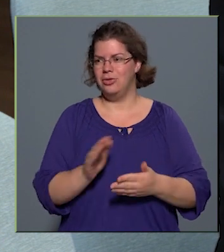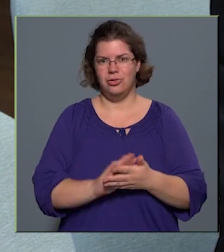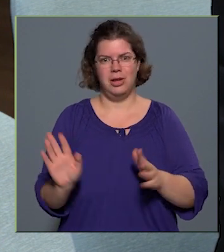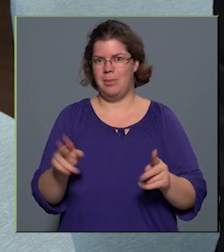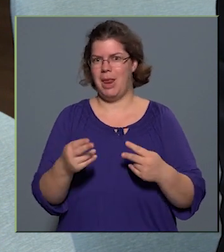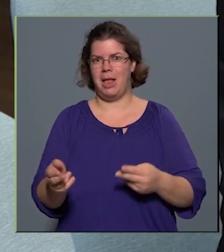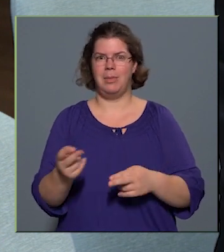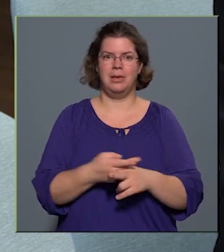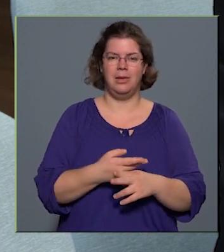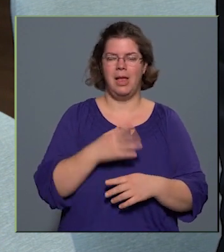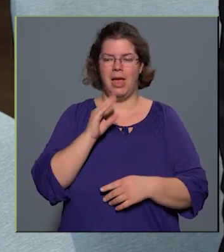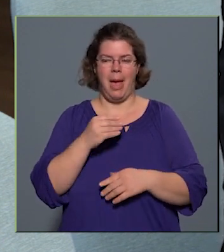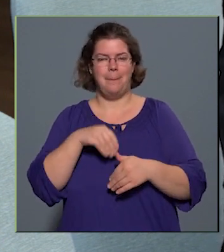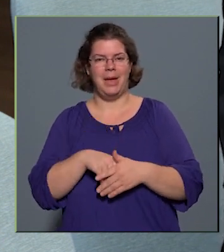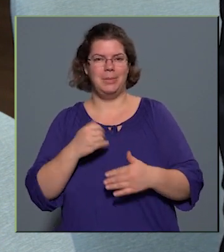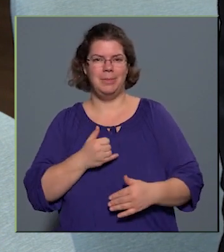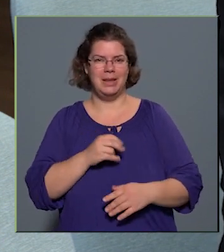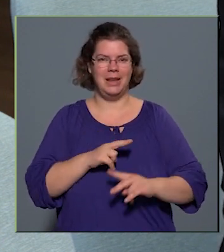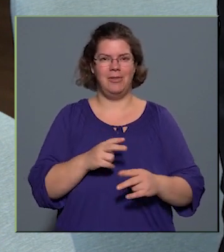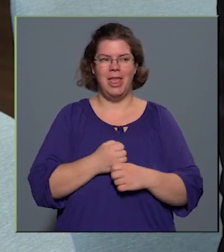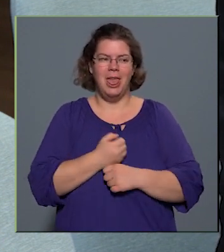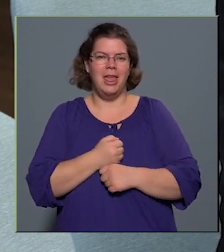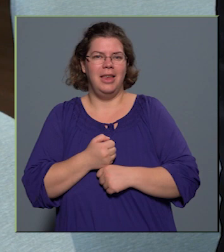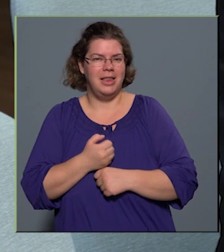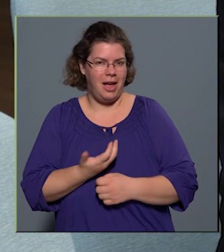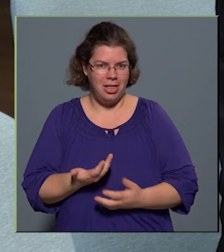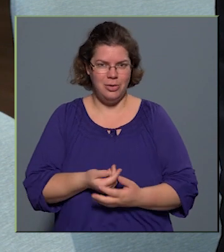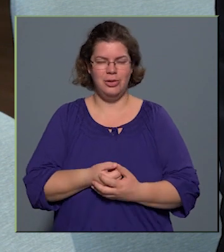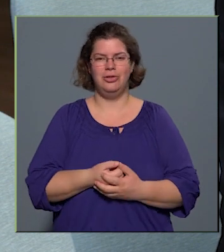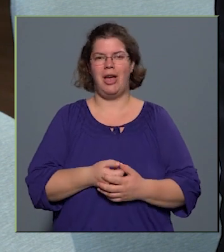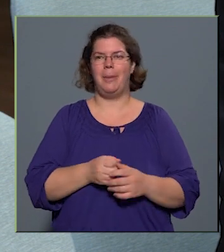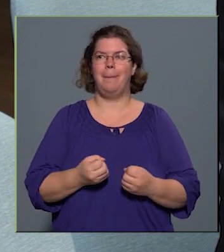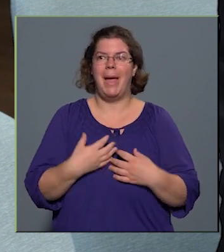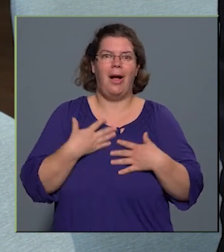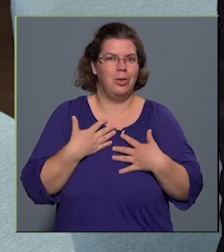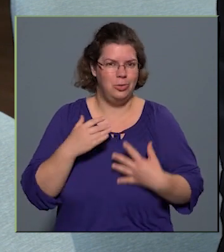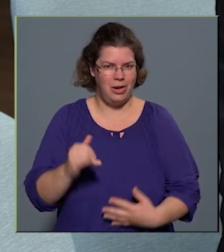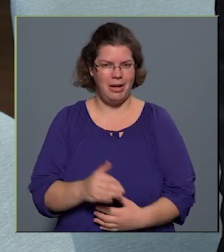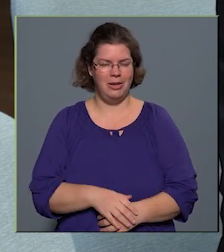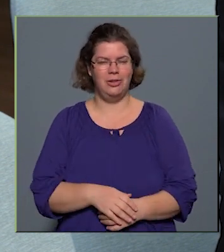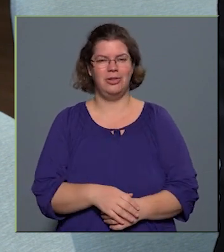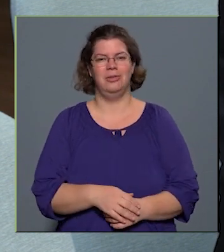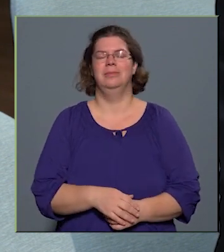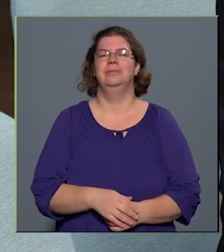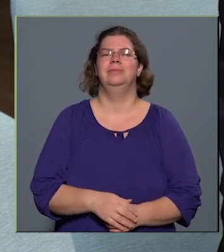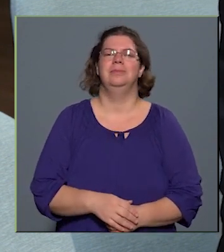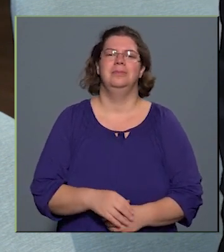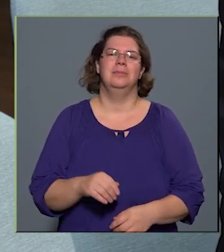megszokni, az emberben van mindig egy kis izgatottság, meghatottság is. Egyrészt egy picit